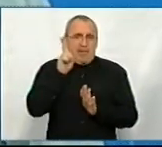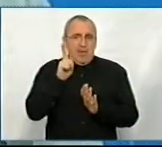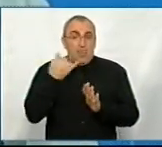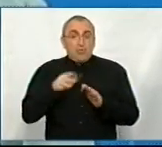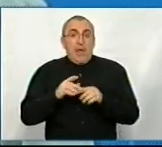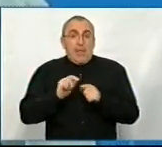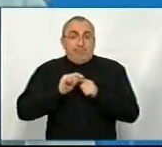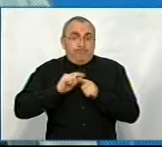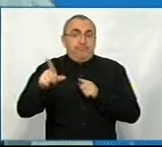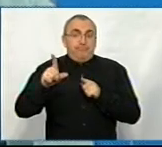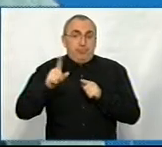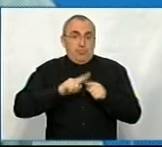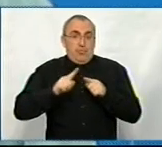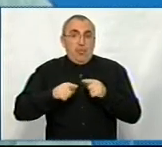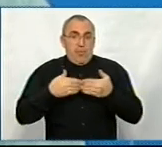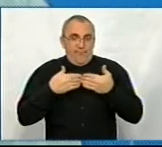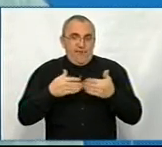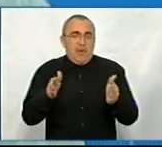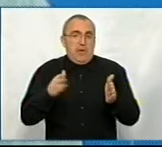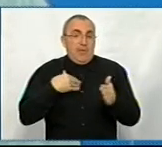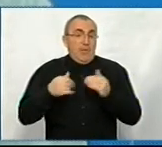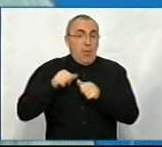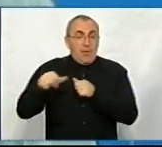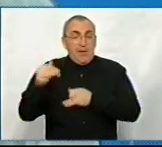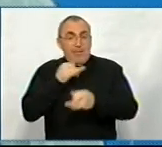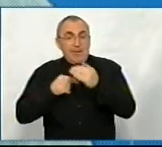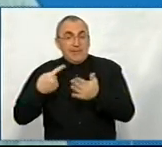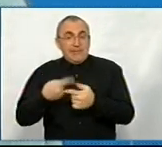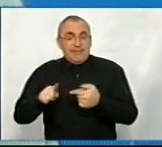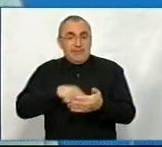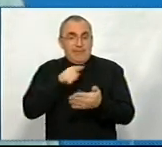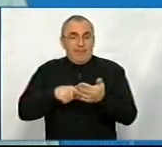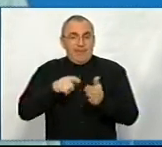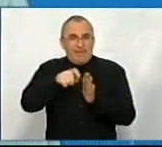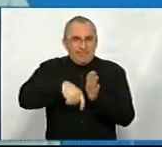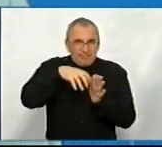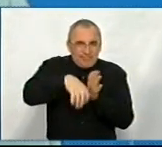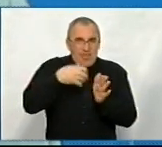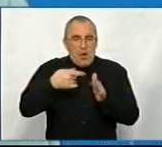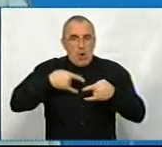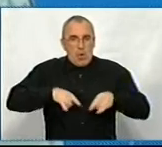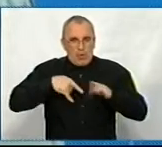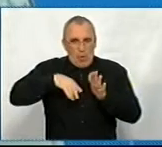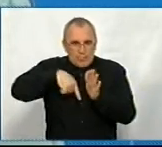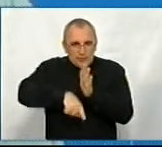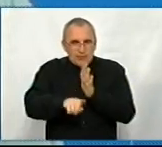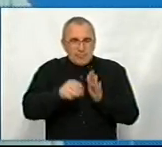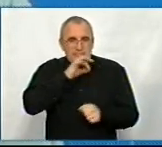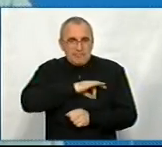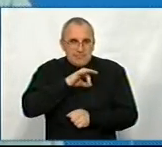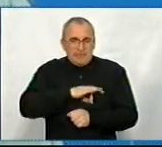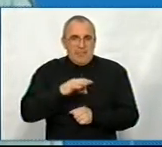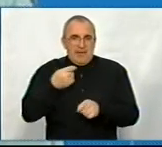Фактично, склалося так. До речі, я планувала окремо з вами поговорити про це питання. Розробка родовищ корисних копалин – це інвестиційно